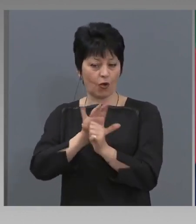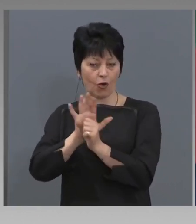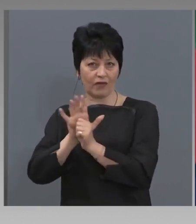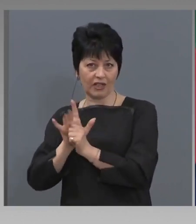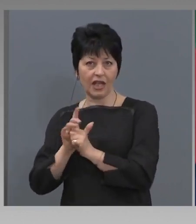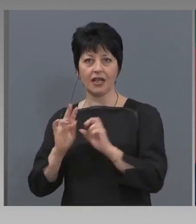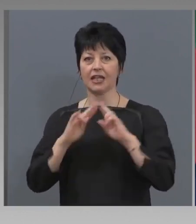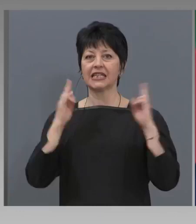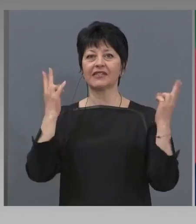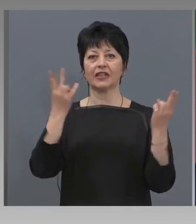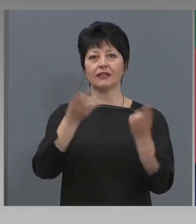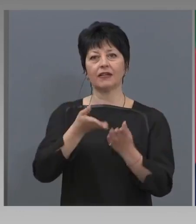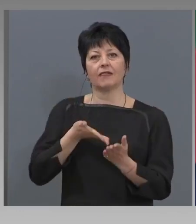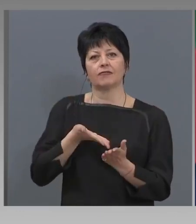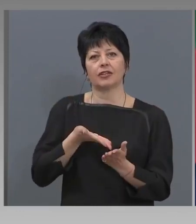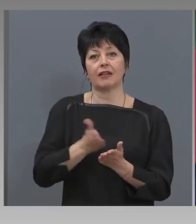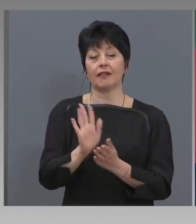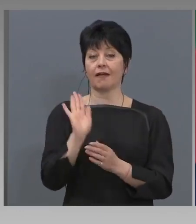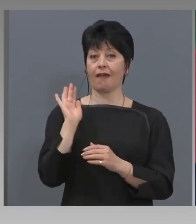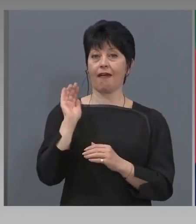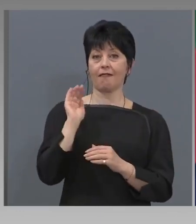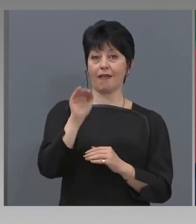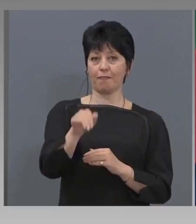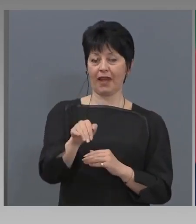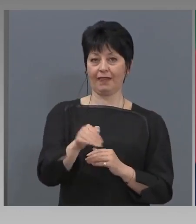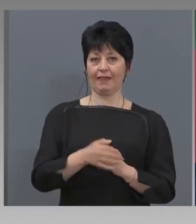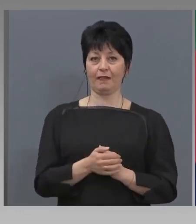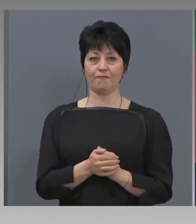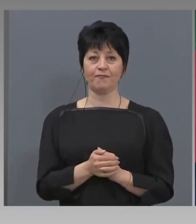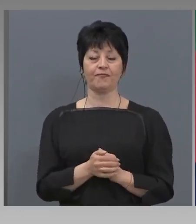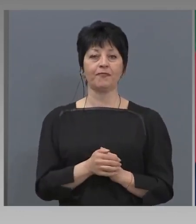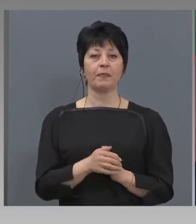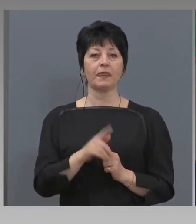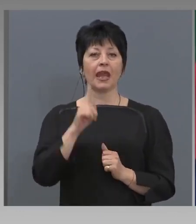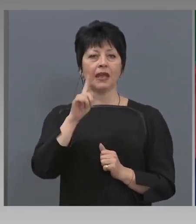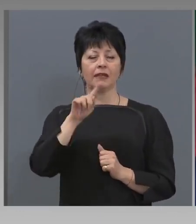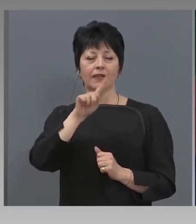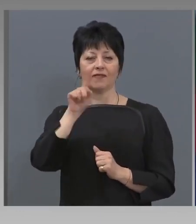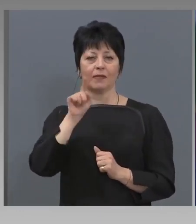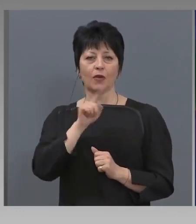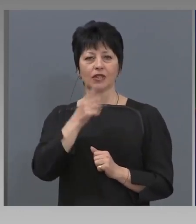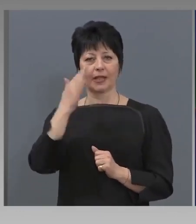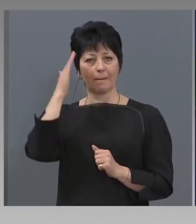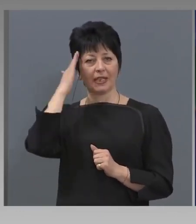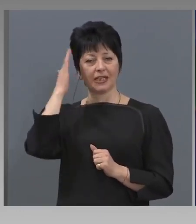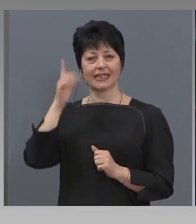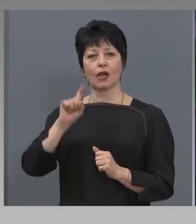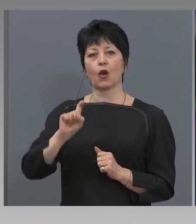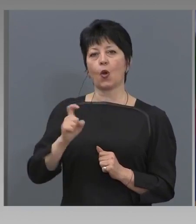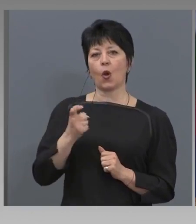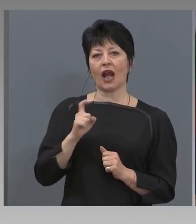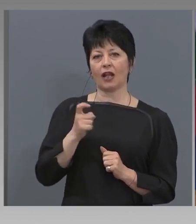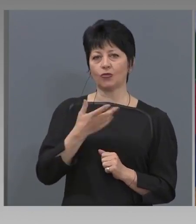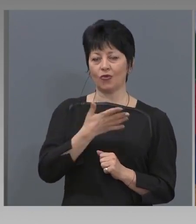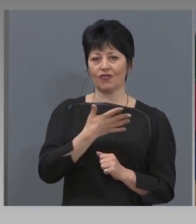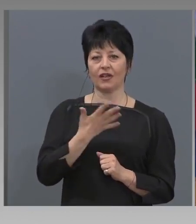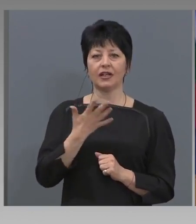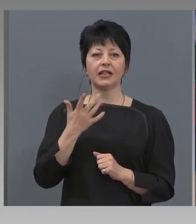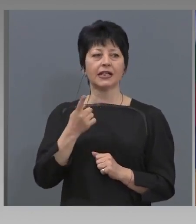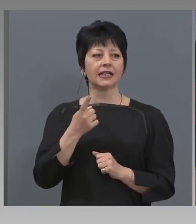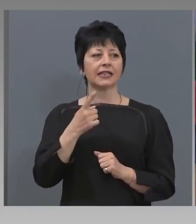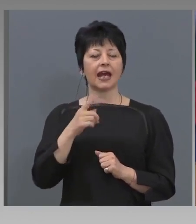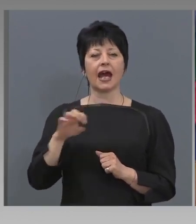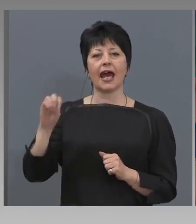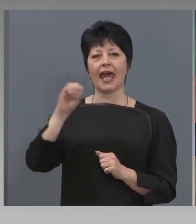тръгне напред в една. Един въпрос към министър Горанов, който проистича отпитането за еврозоната.